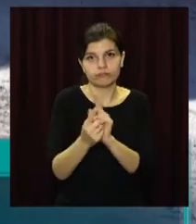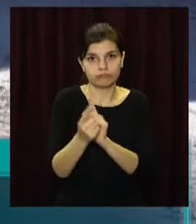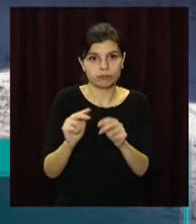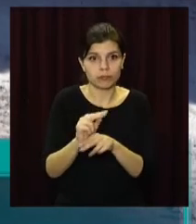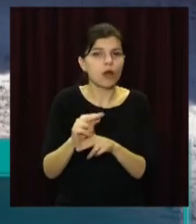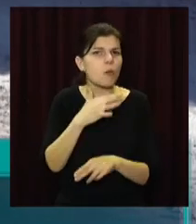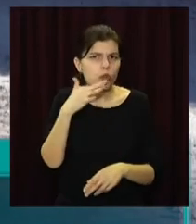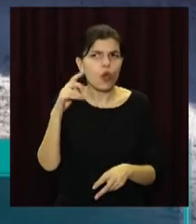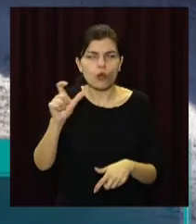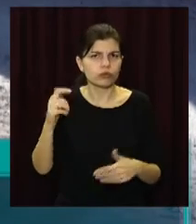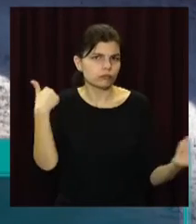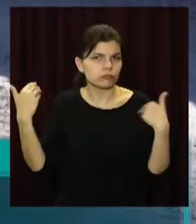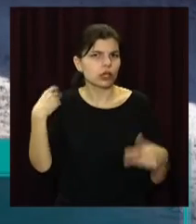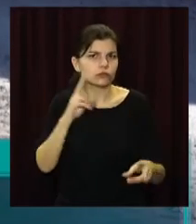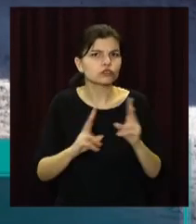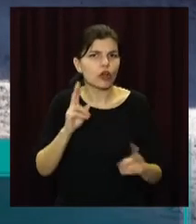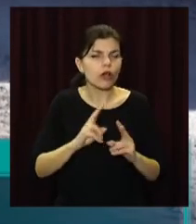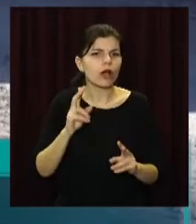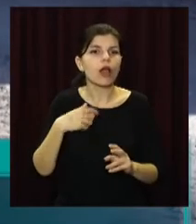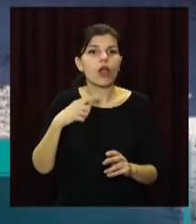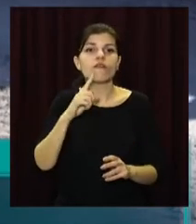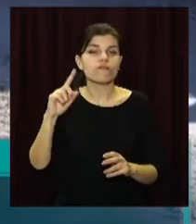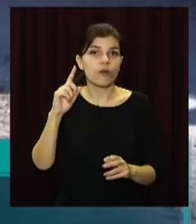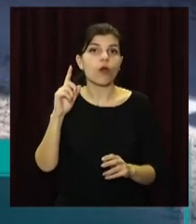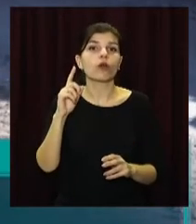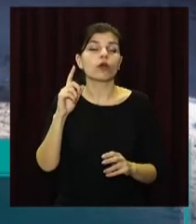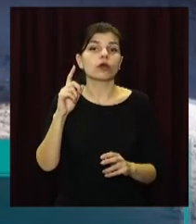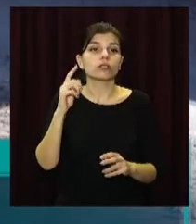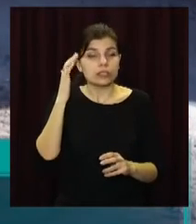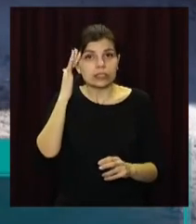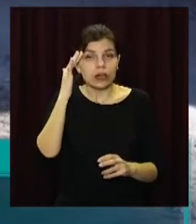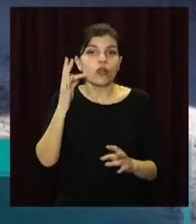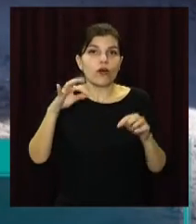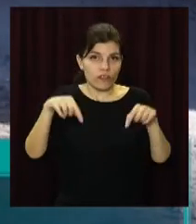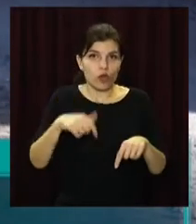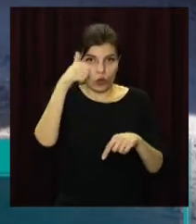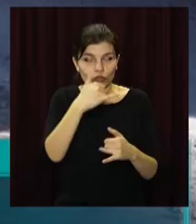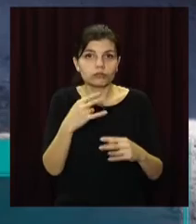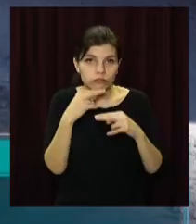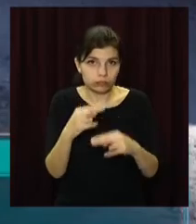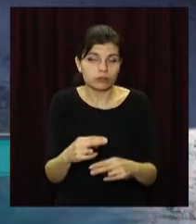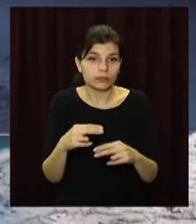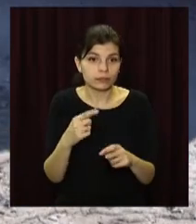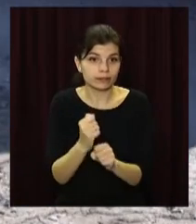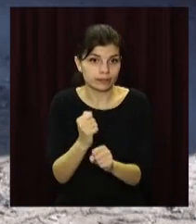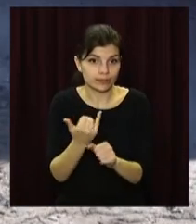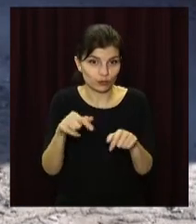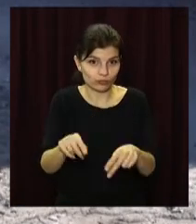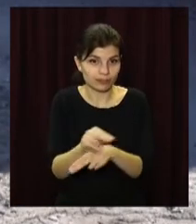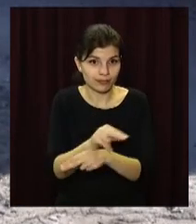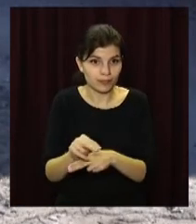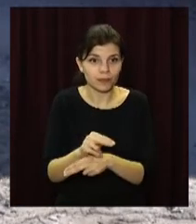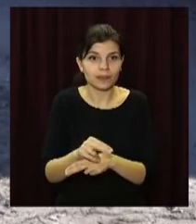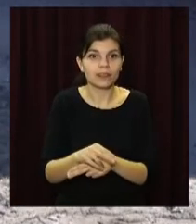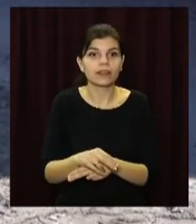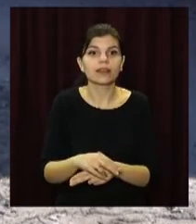дороги. І ми в цьому році вперше підляємо багато уваги територіальним дорогам. До цього у нас проходили так